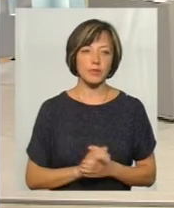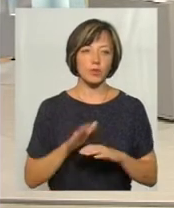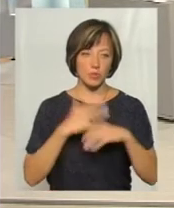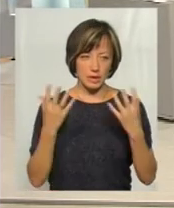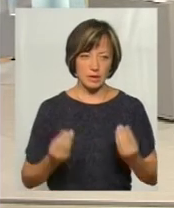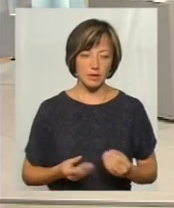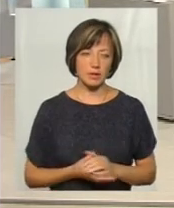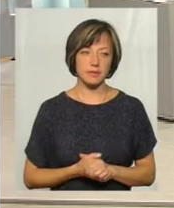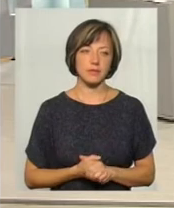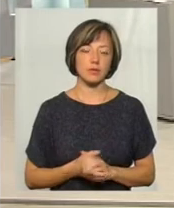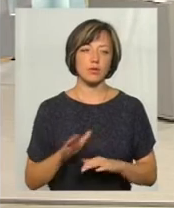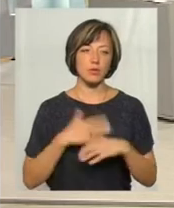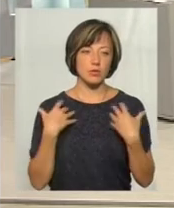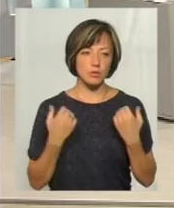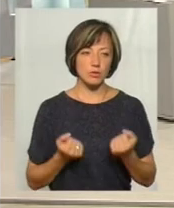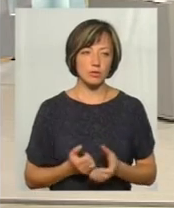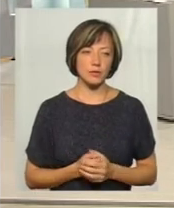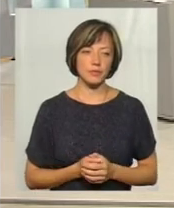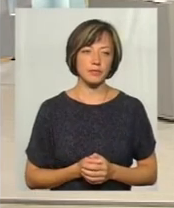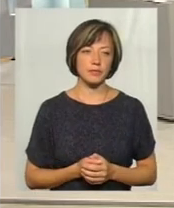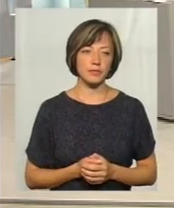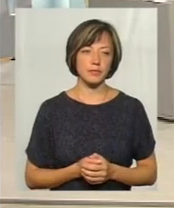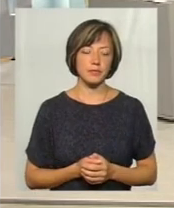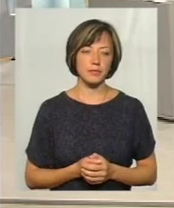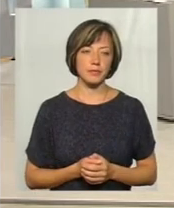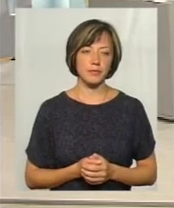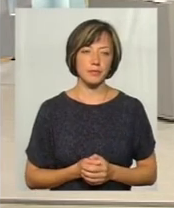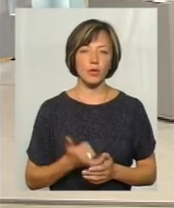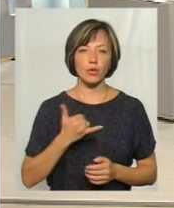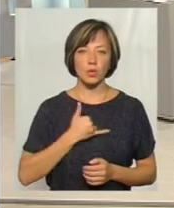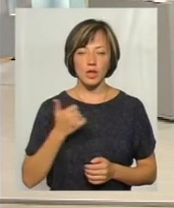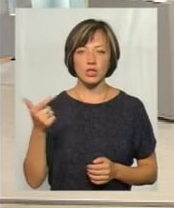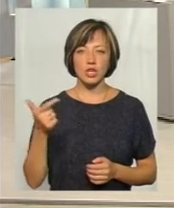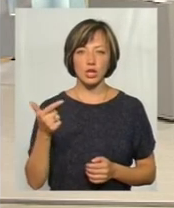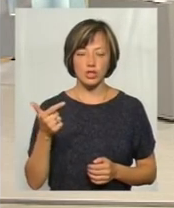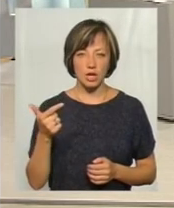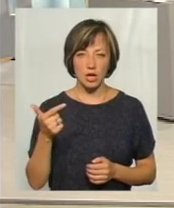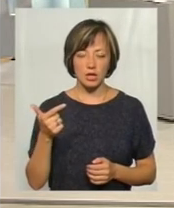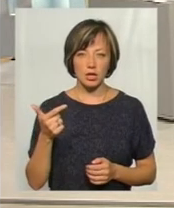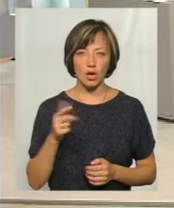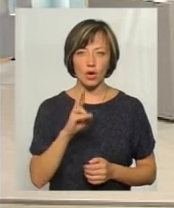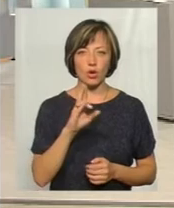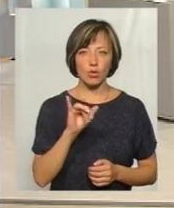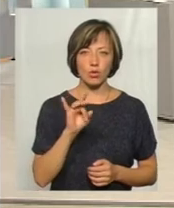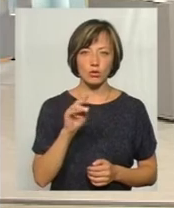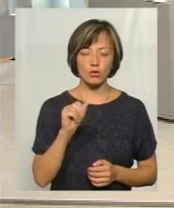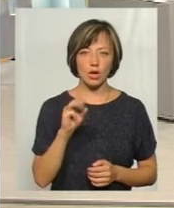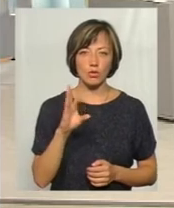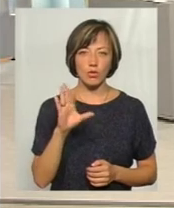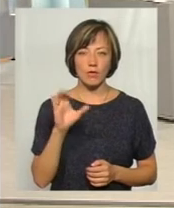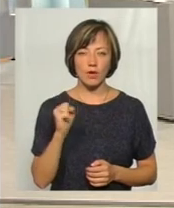Доброго здоров'я. Скажіть, будь ласка, вона вийчала, і спочатала 4, і спочатала 4,